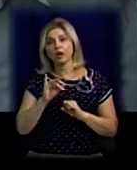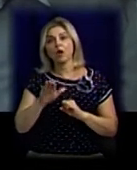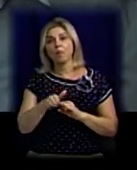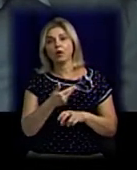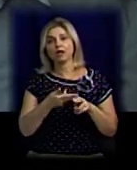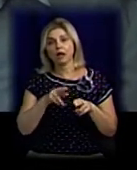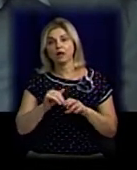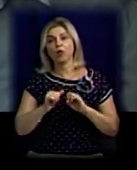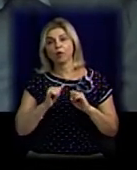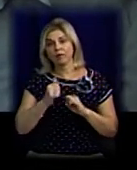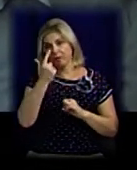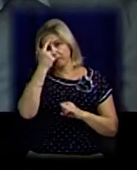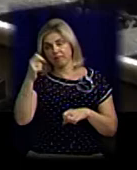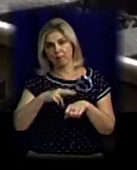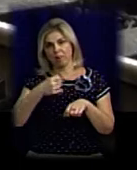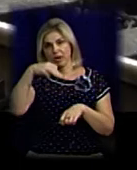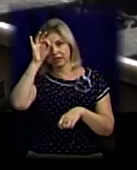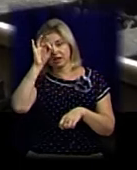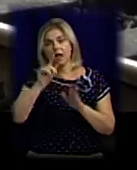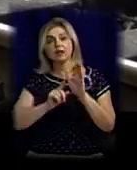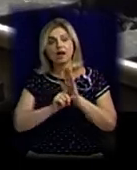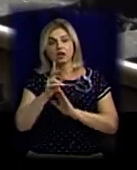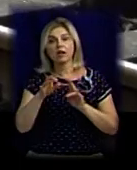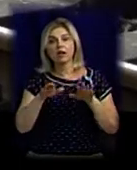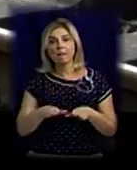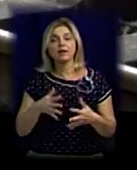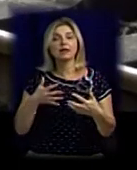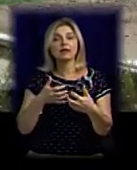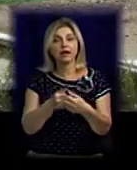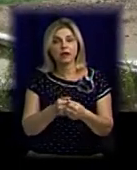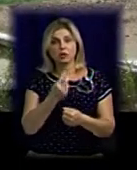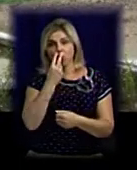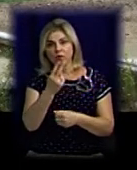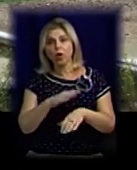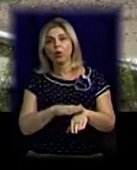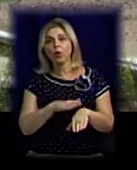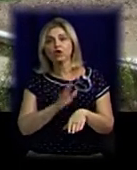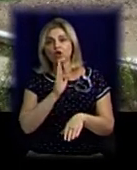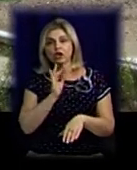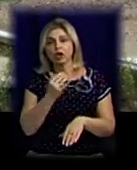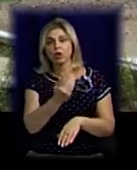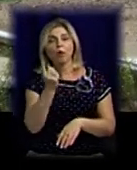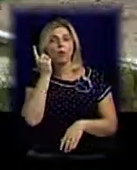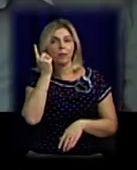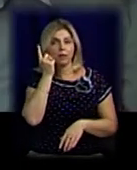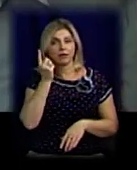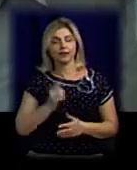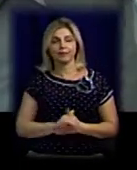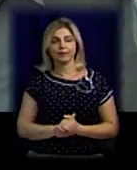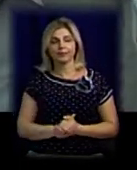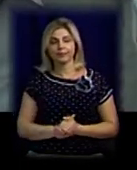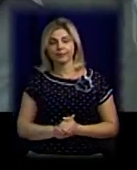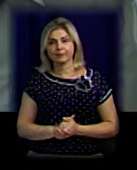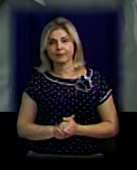керівництві повідомив правоохоронні органи». Спочатку на місці наїзду слідчі знайшли руку жінки та її мобільний телефон. «Почувався